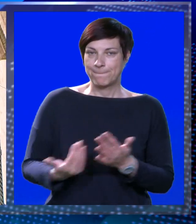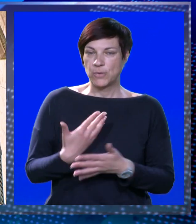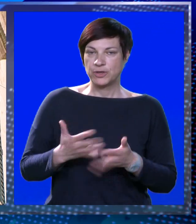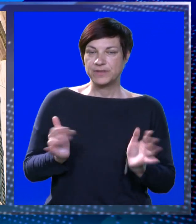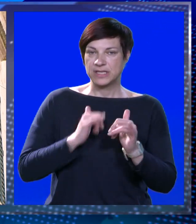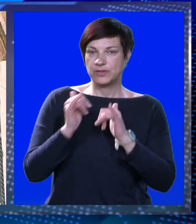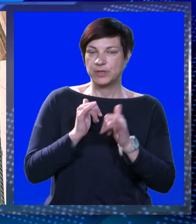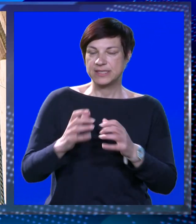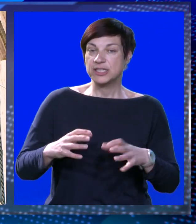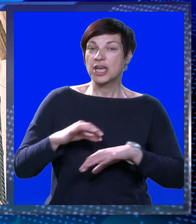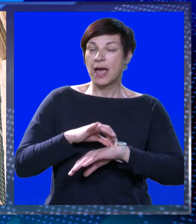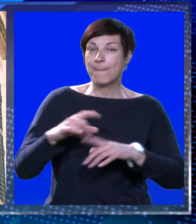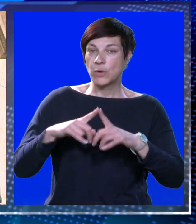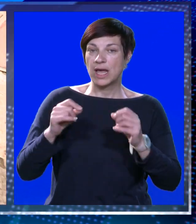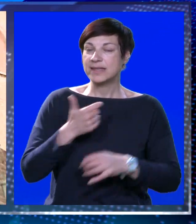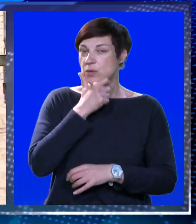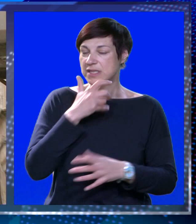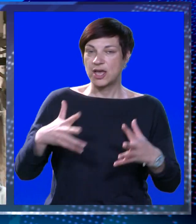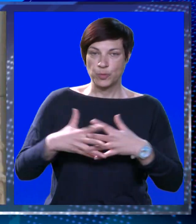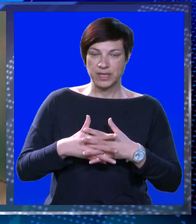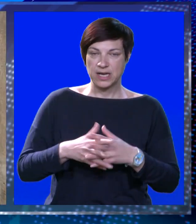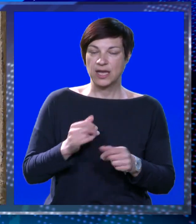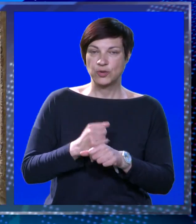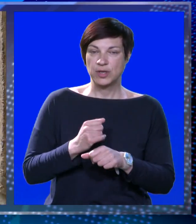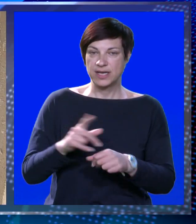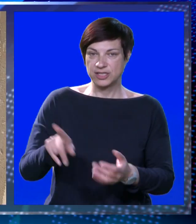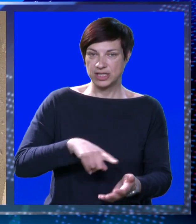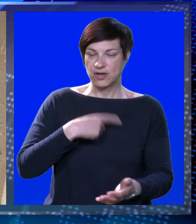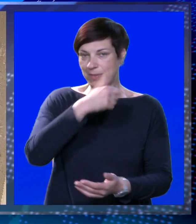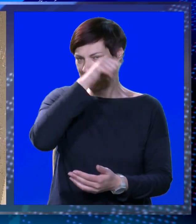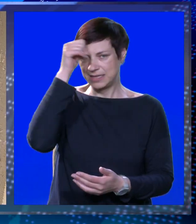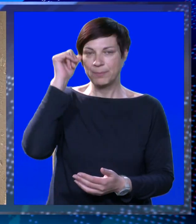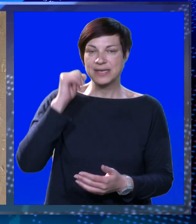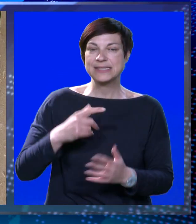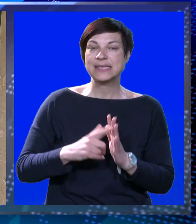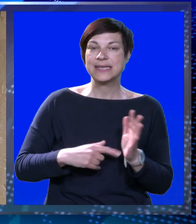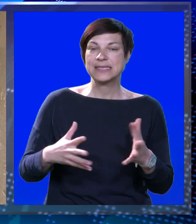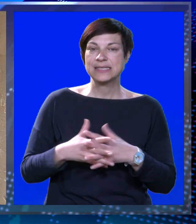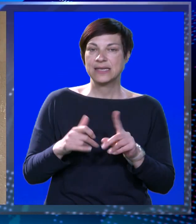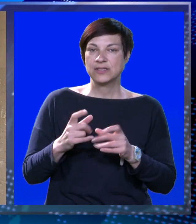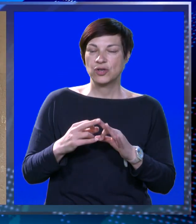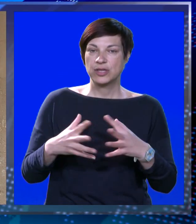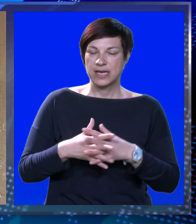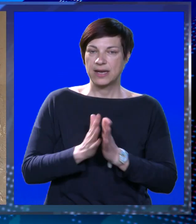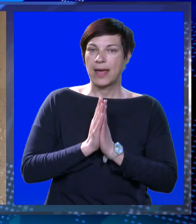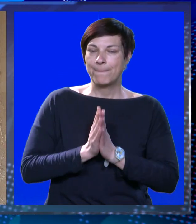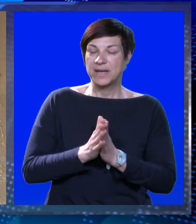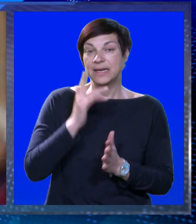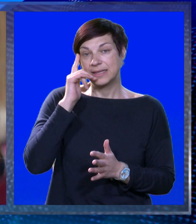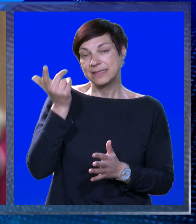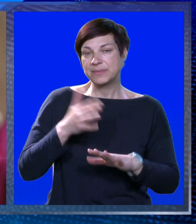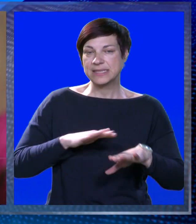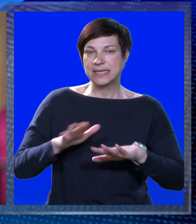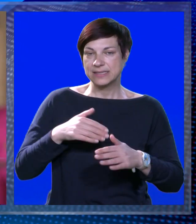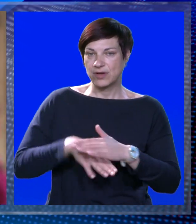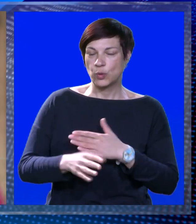Ponovno se otvara turistička ambulanta unutar povijesne i jezgre grada, radit će tijekom ljetnih mjeseci. Iz gradsko kotara grada apeliraju da se